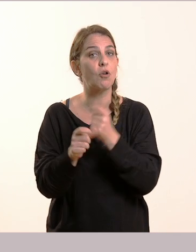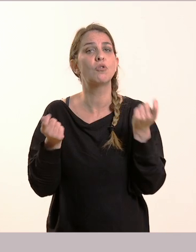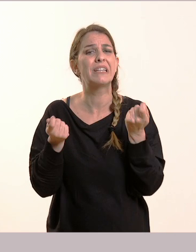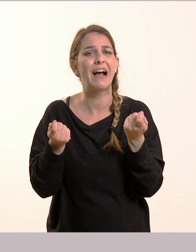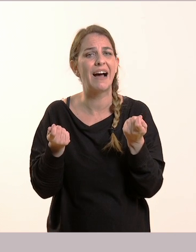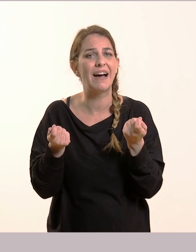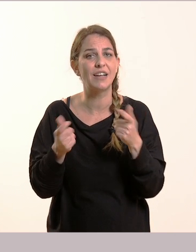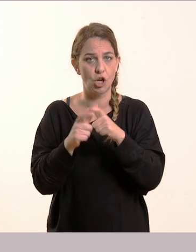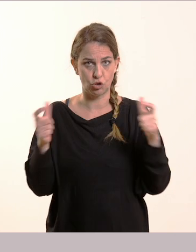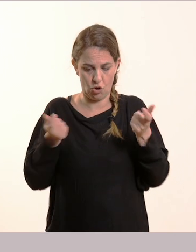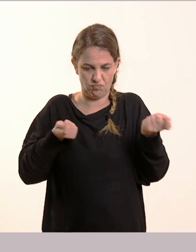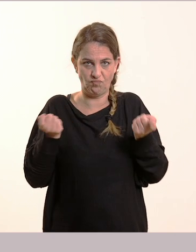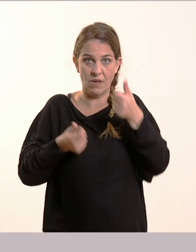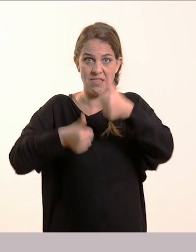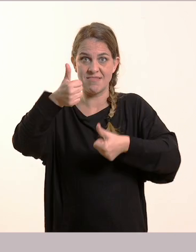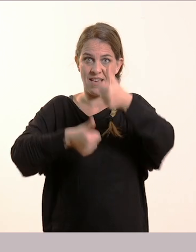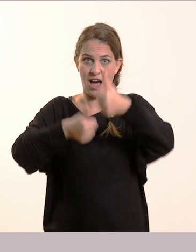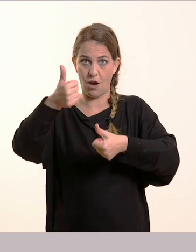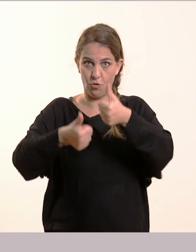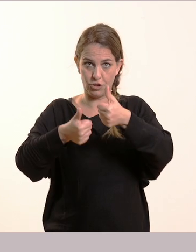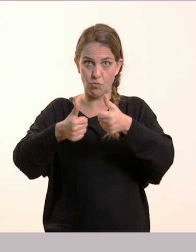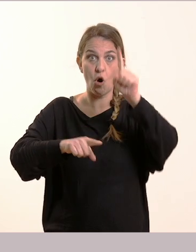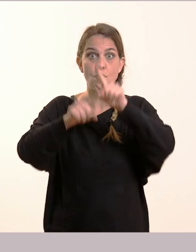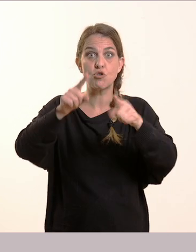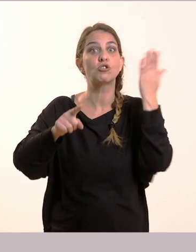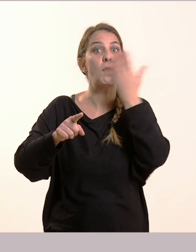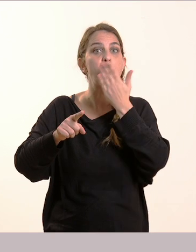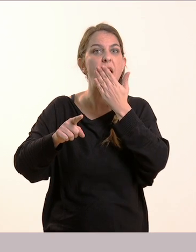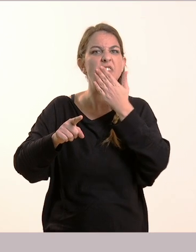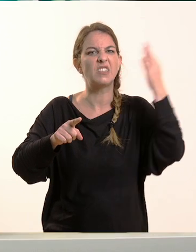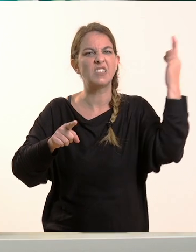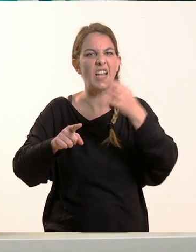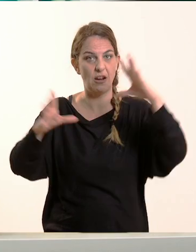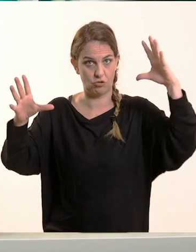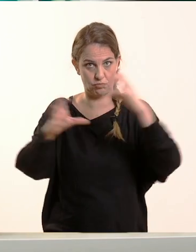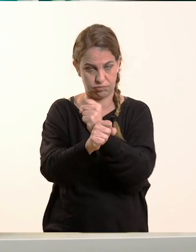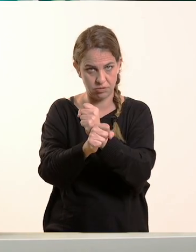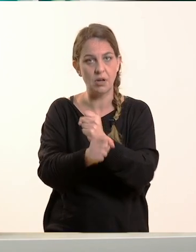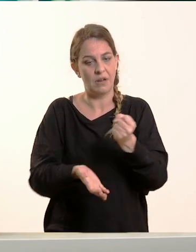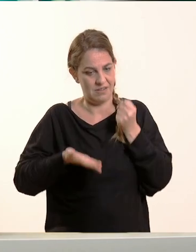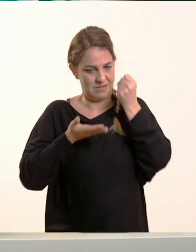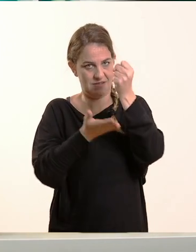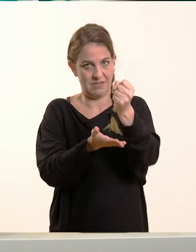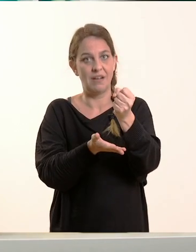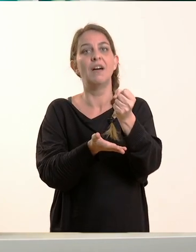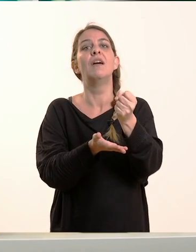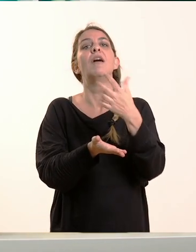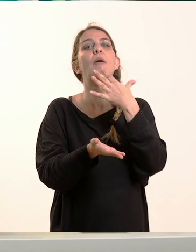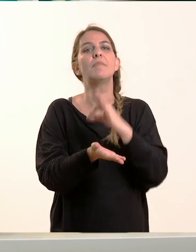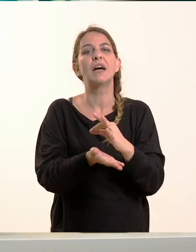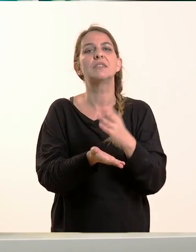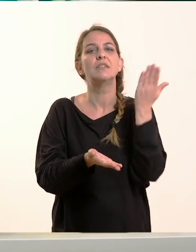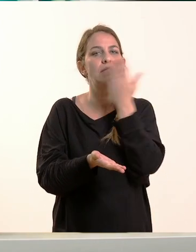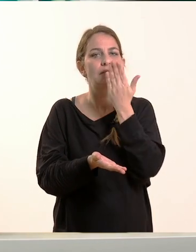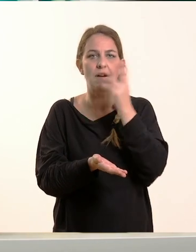διαγωνισμός όπου ο καλύτερος μαθητής σπουδάζει εκεί χωρίς να πληρώσει. Λέμε λοιπόν ότι έχει κερδίσει